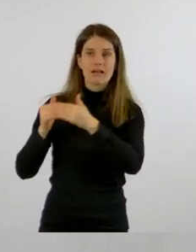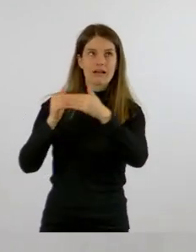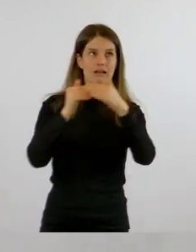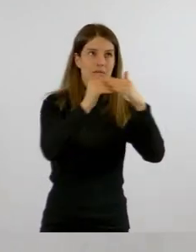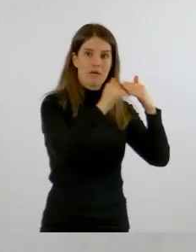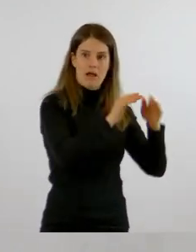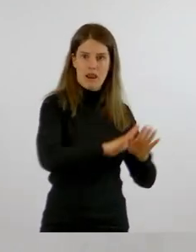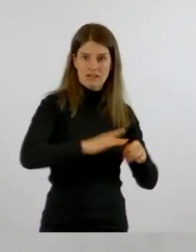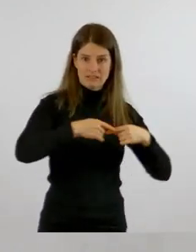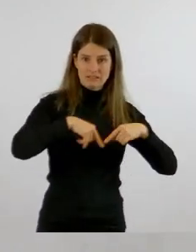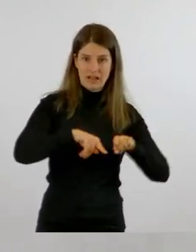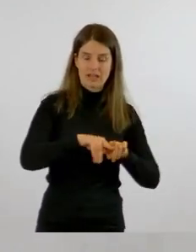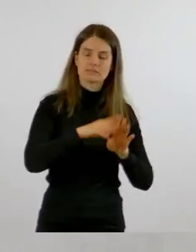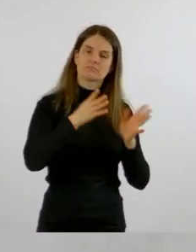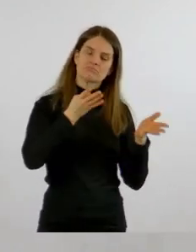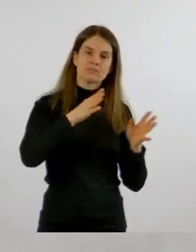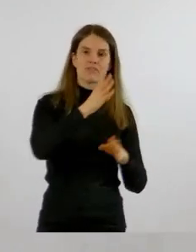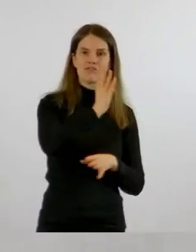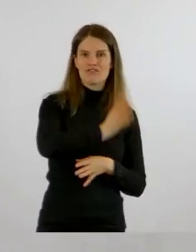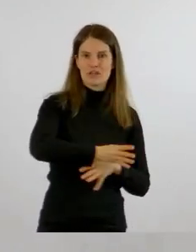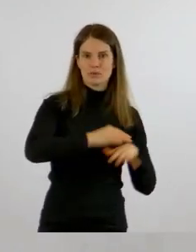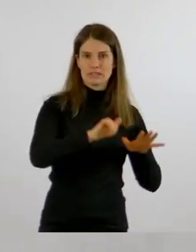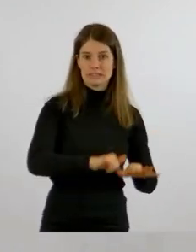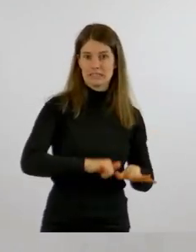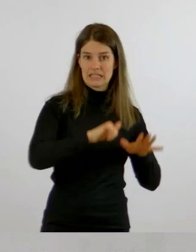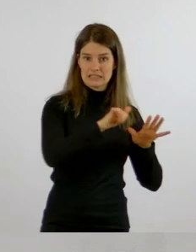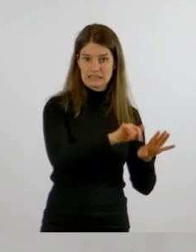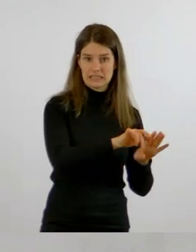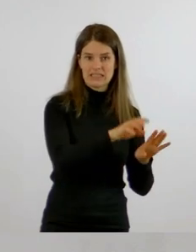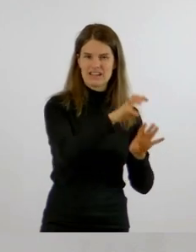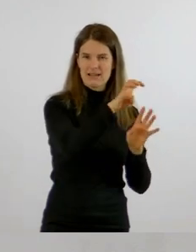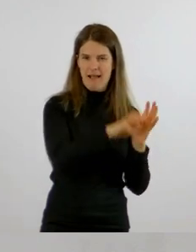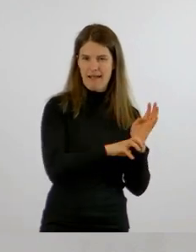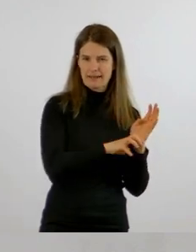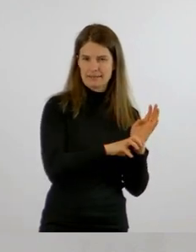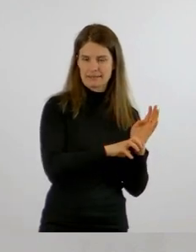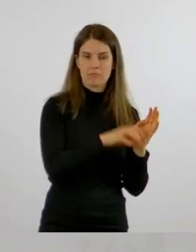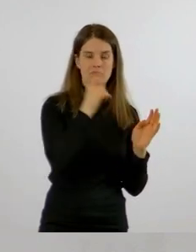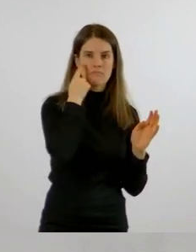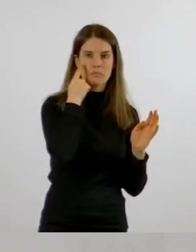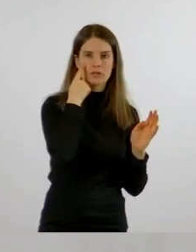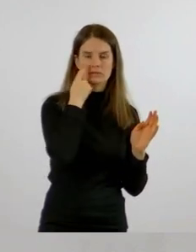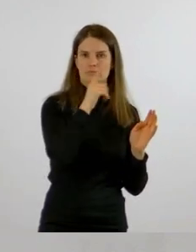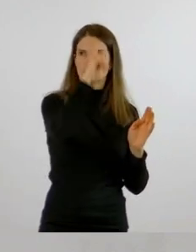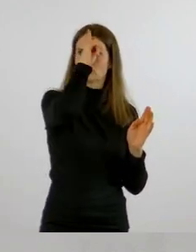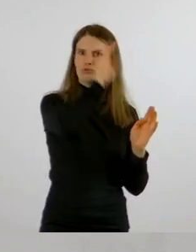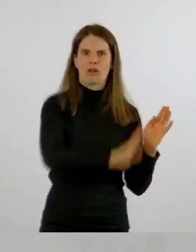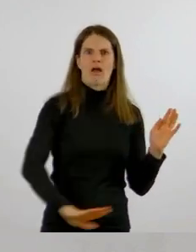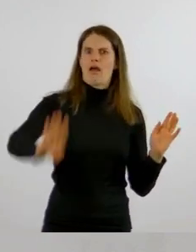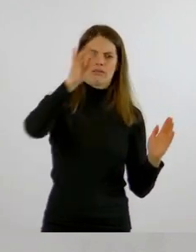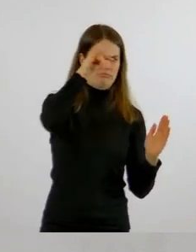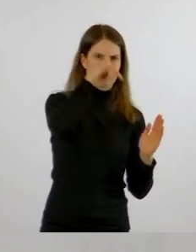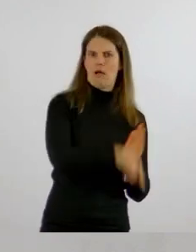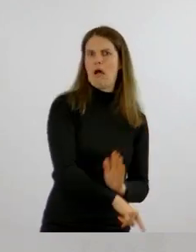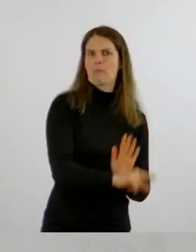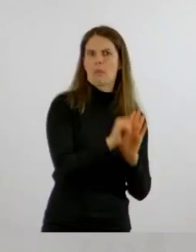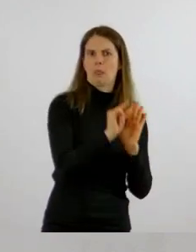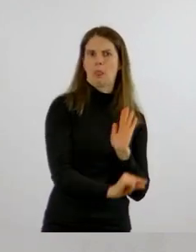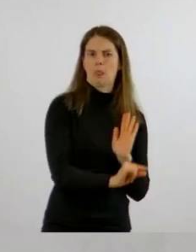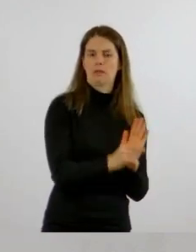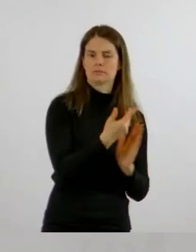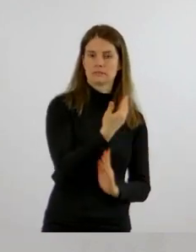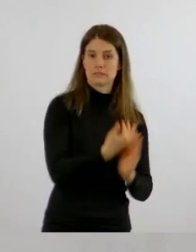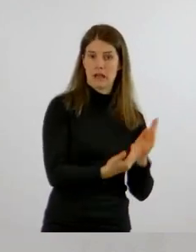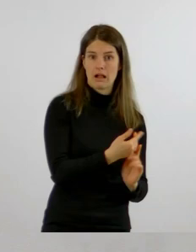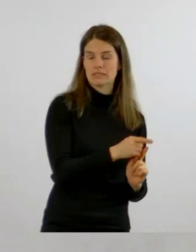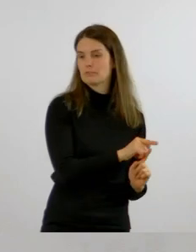die Spanne von 416. Das ist unser Nachbarlandkreis Kreiz, der im Moment deutschlandweit den niedrigsten Wert aufzuweisen hat,